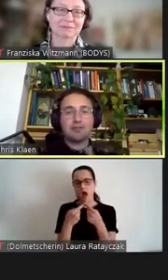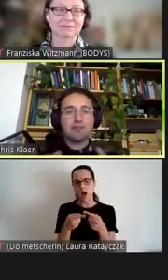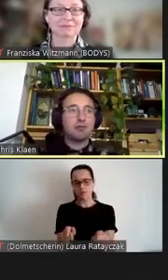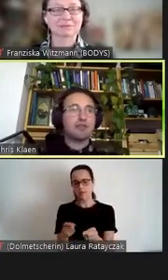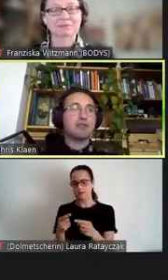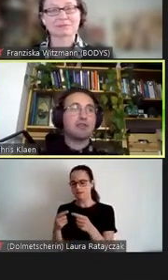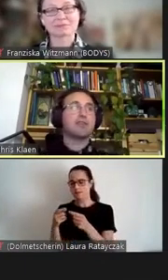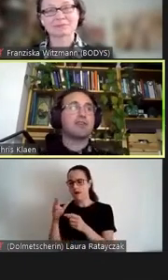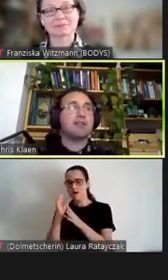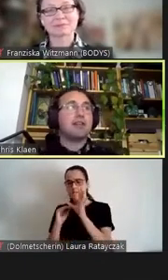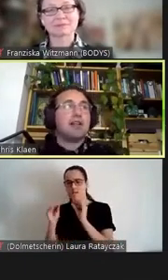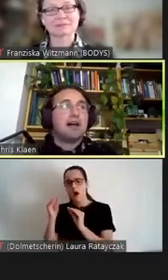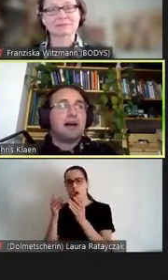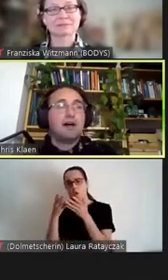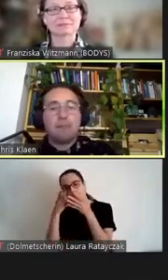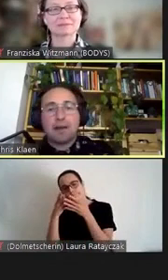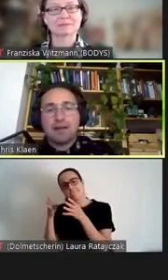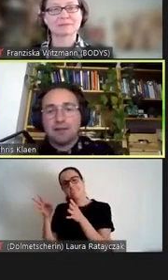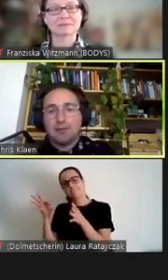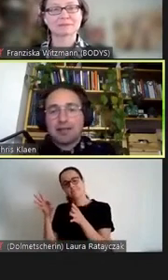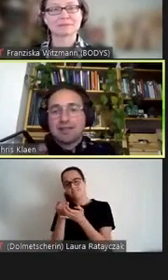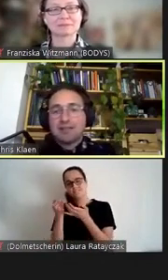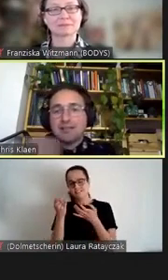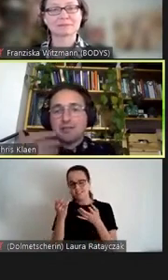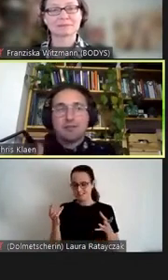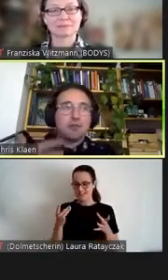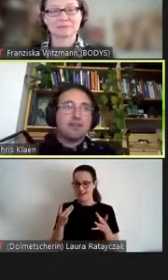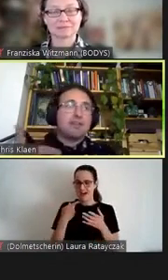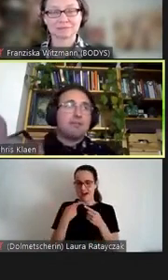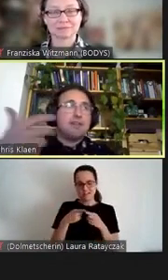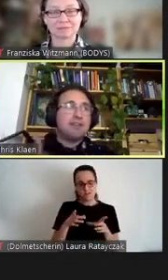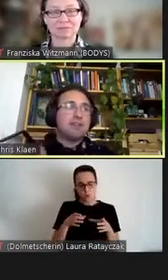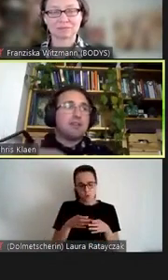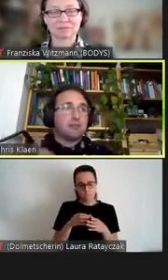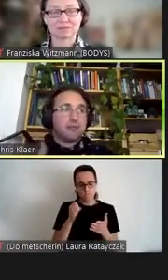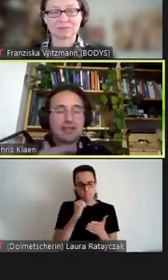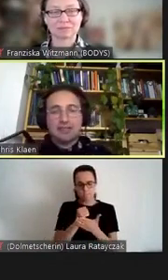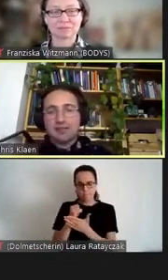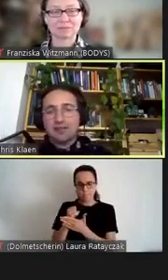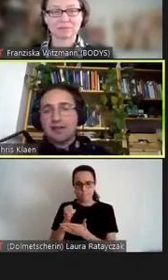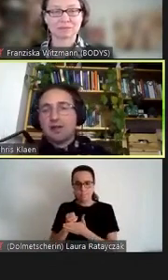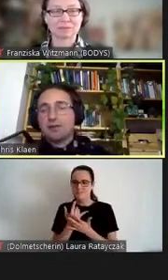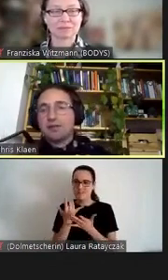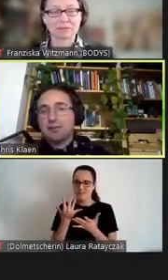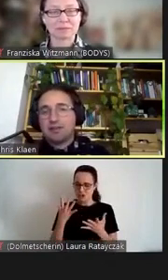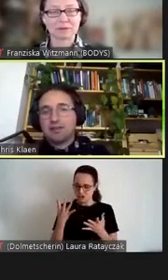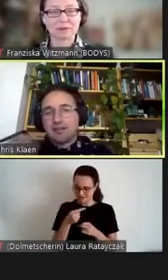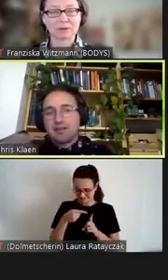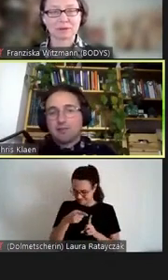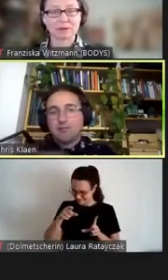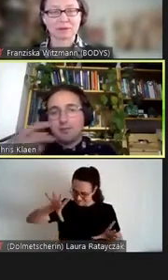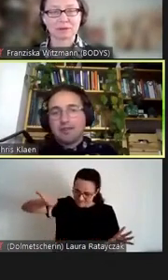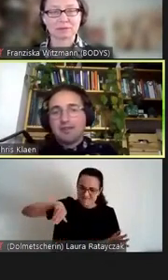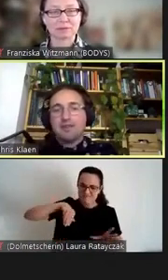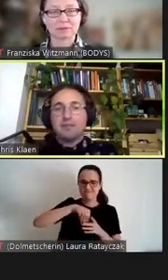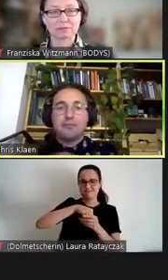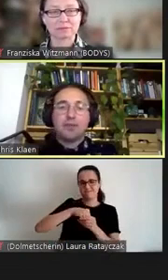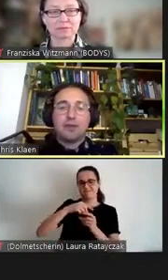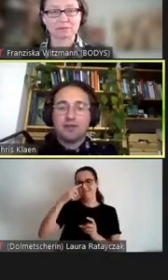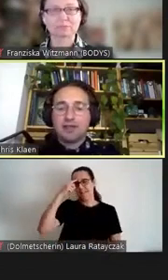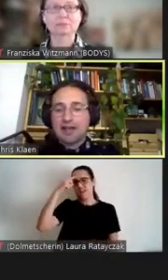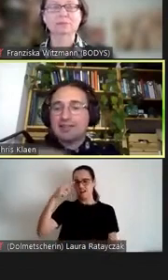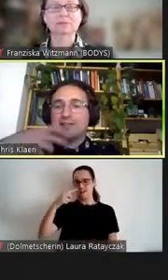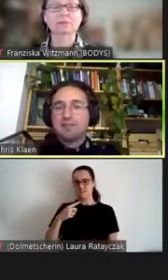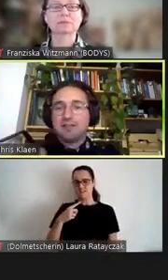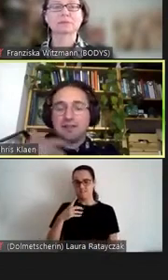Erfahrungshorizonte, andere Marginalisierungsprozesse mitzudenken und damit zu verbinden